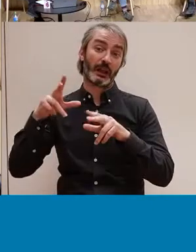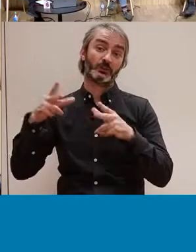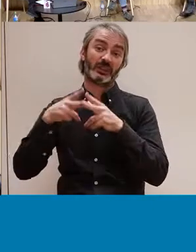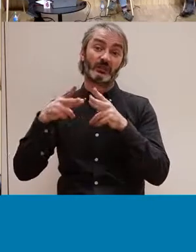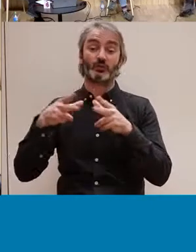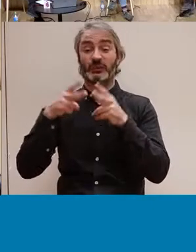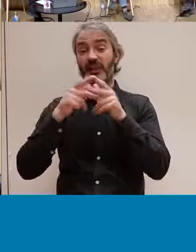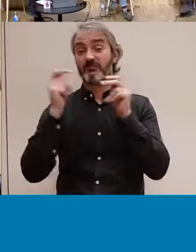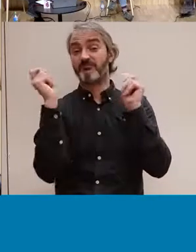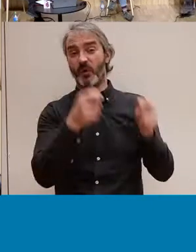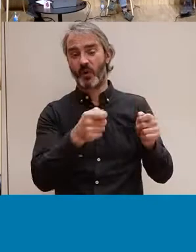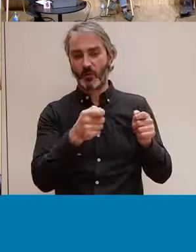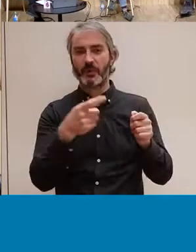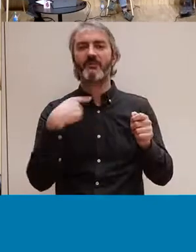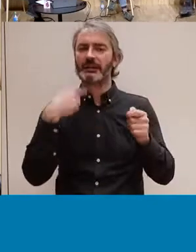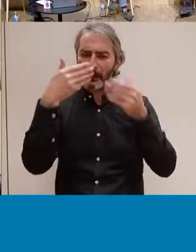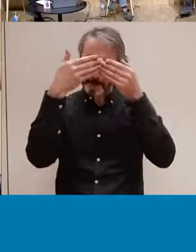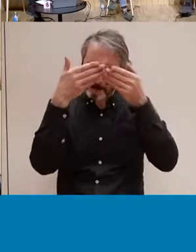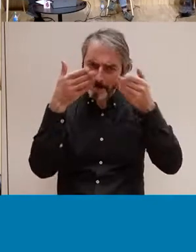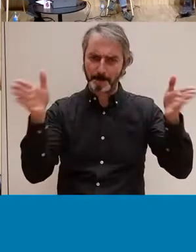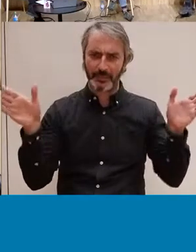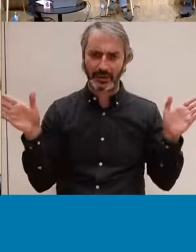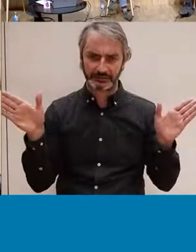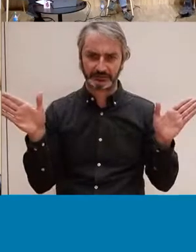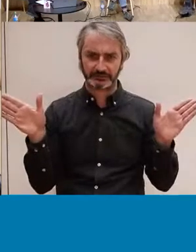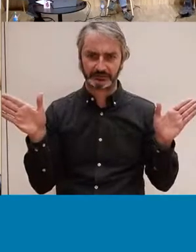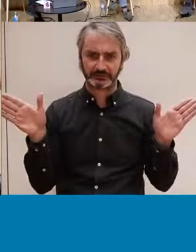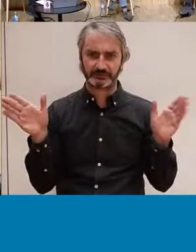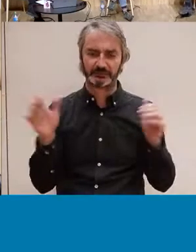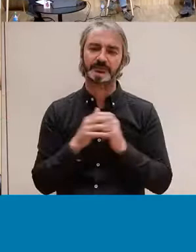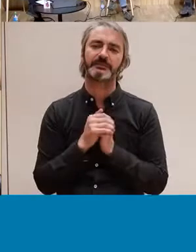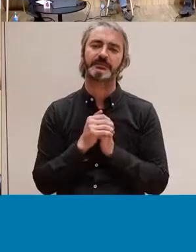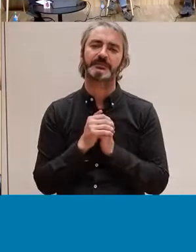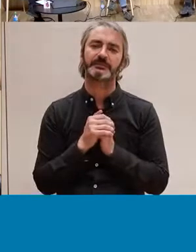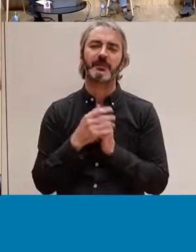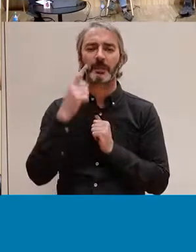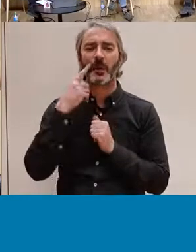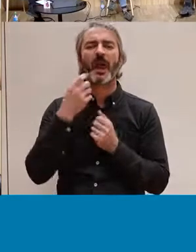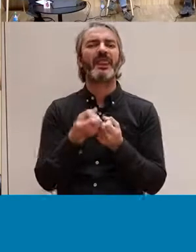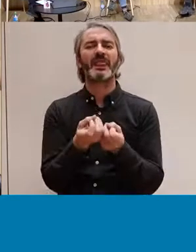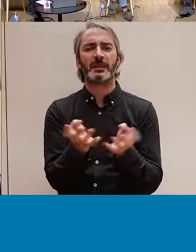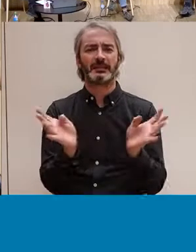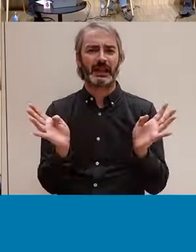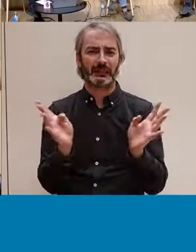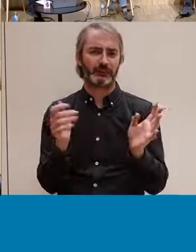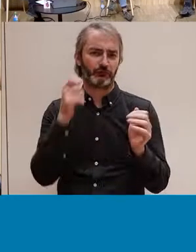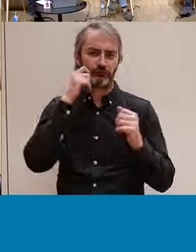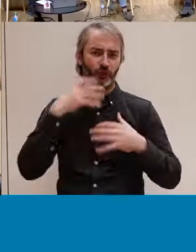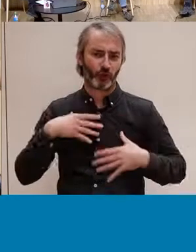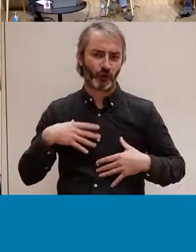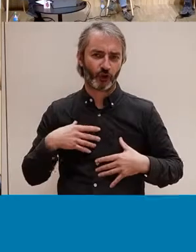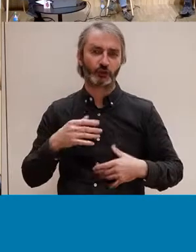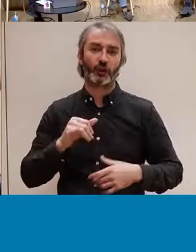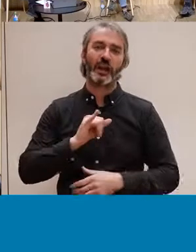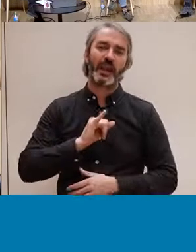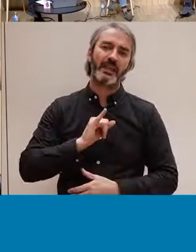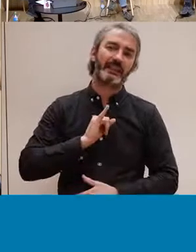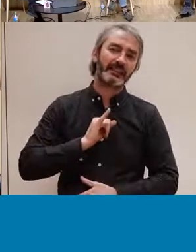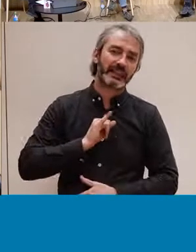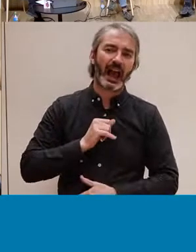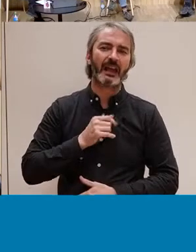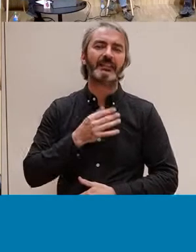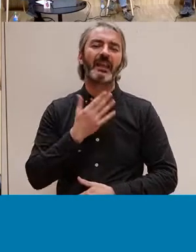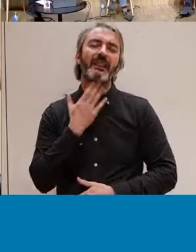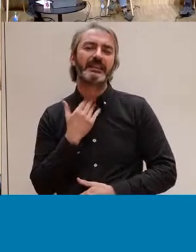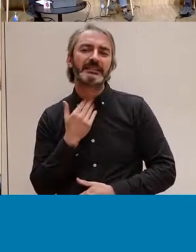ampliar la mirada de cossos i visibilitzar la diversitat de cossos d'identitats i de desitjos que